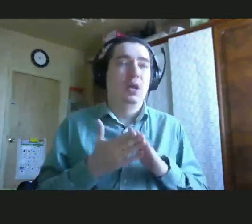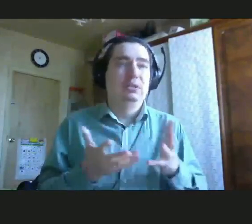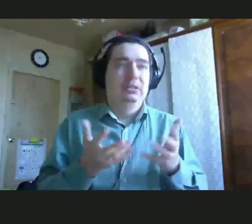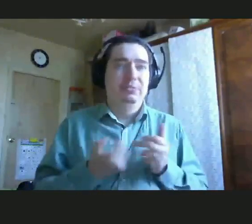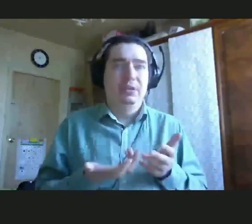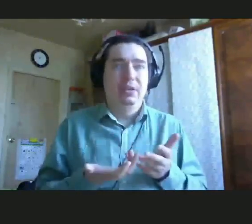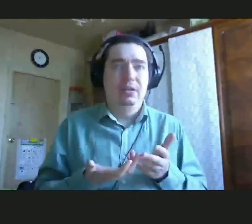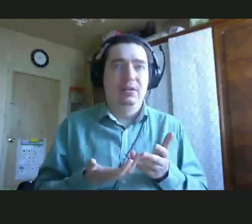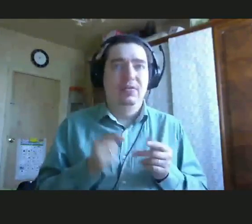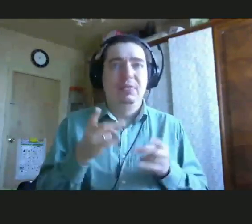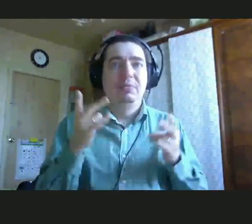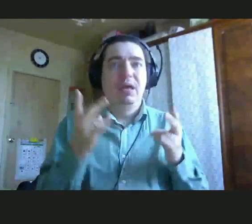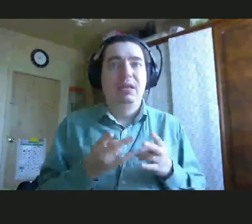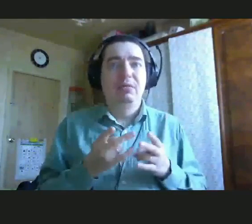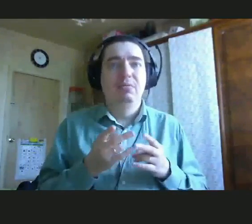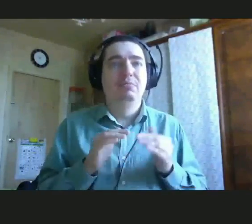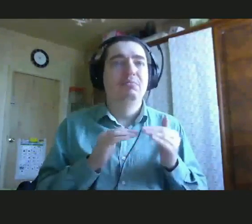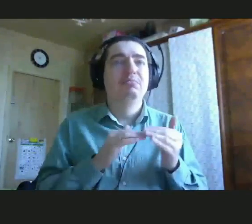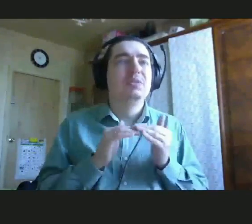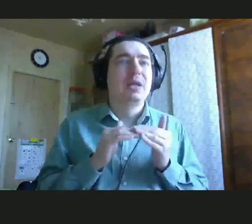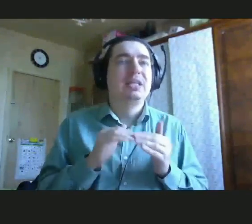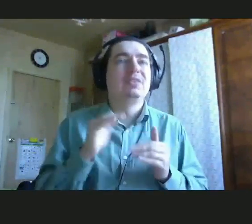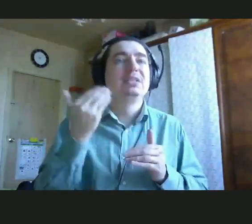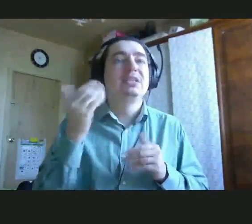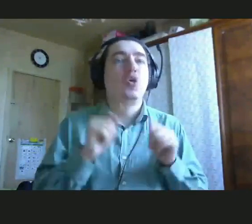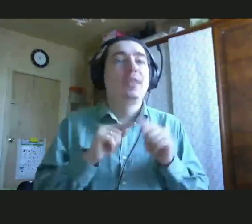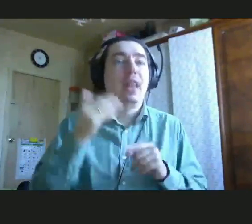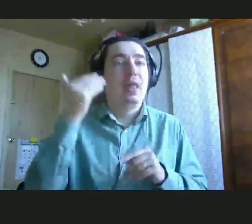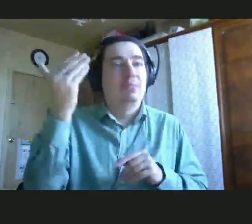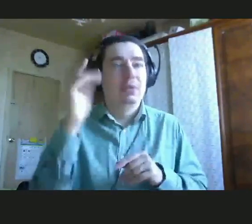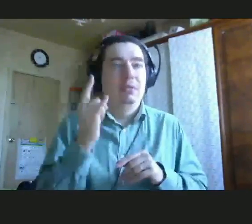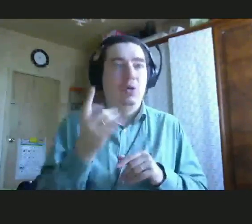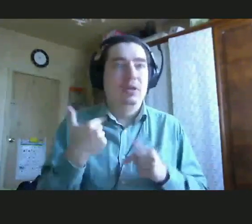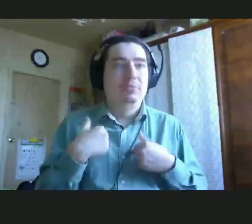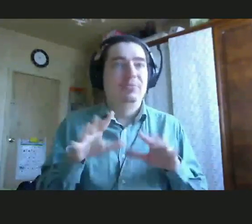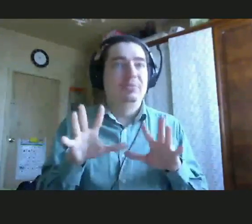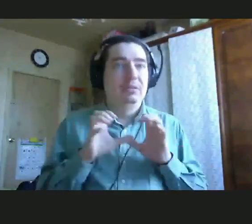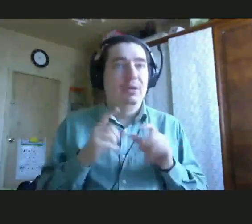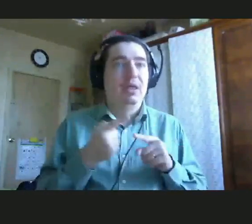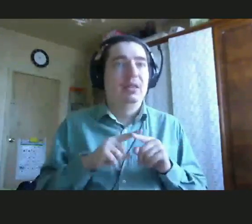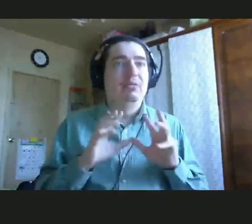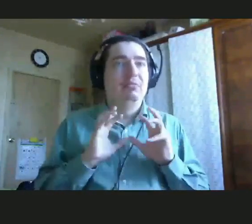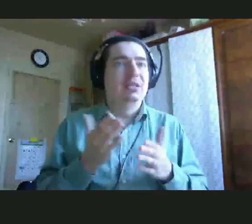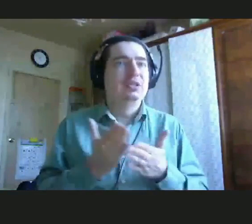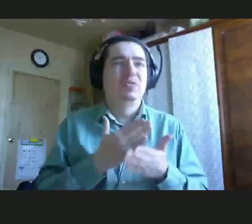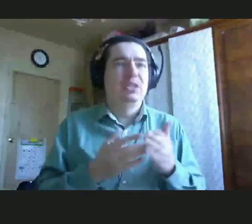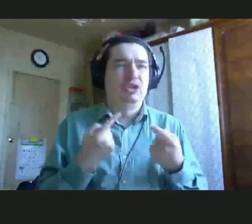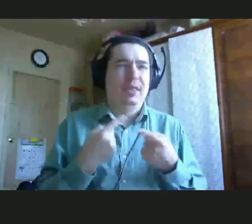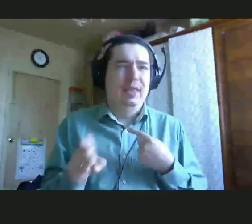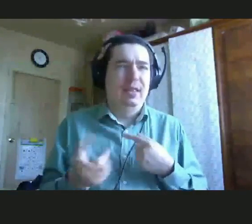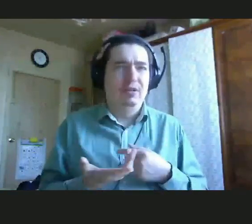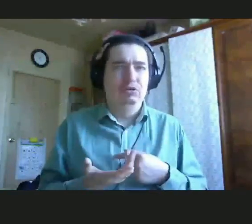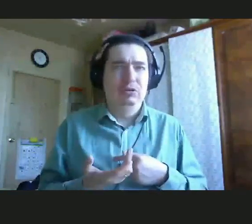Например, необходимо обязательно взаимодействовать с родителями этого ребенка. Потому что дети воспринимают этот мир совершенно иначе. Они видят